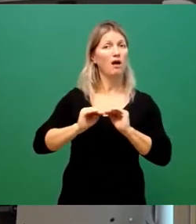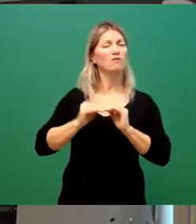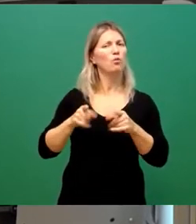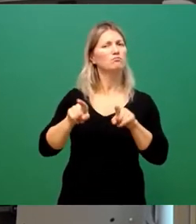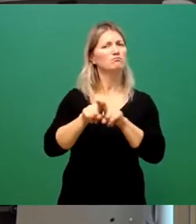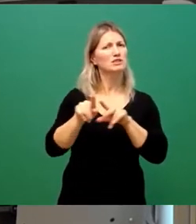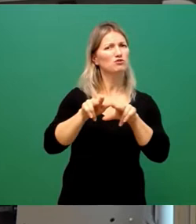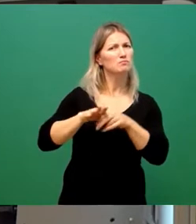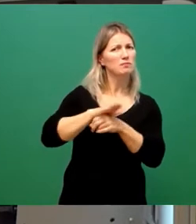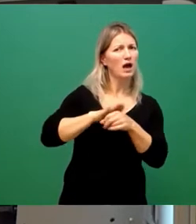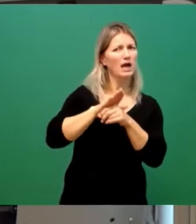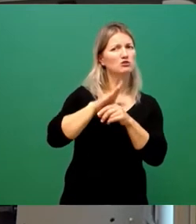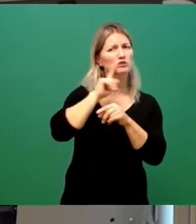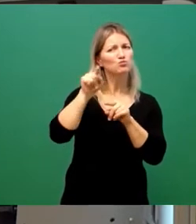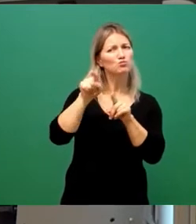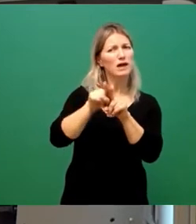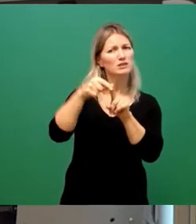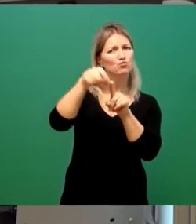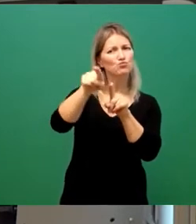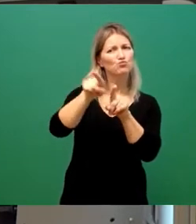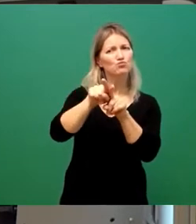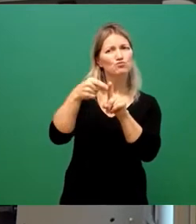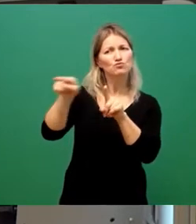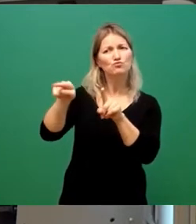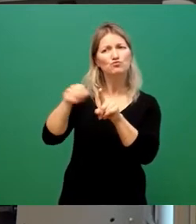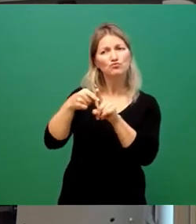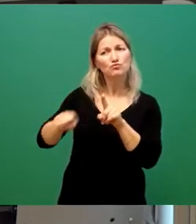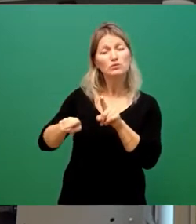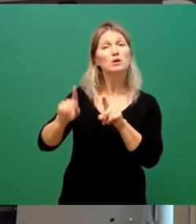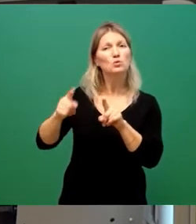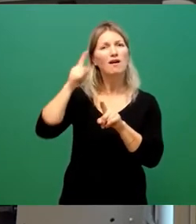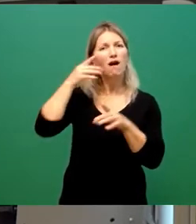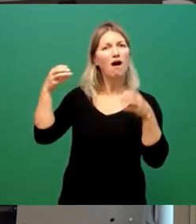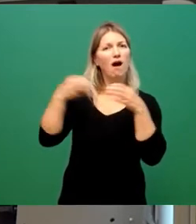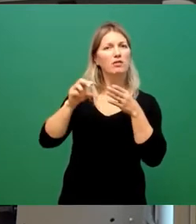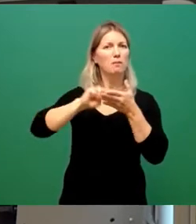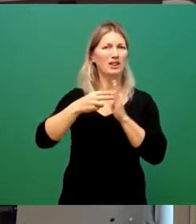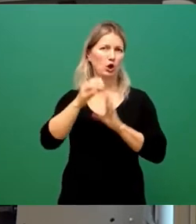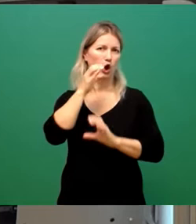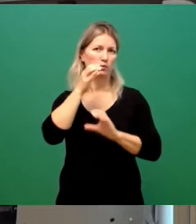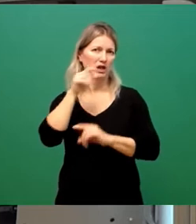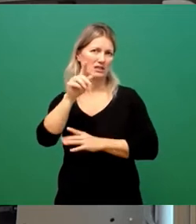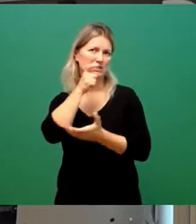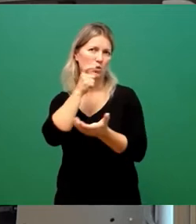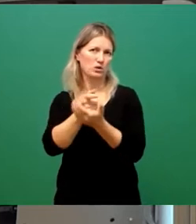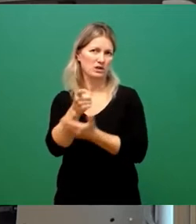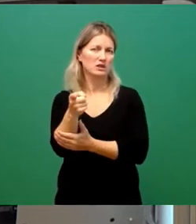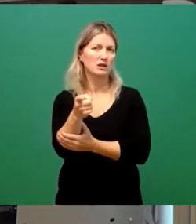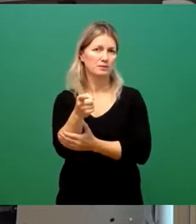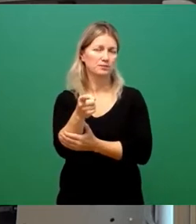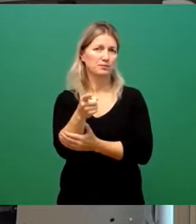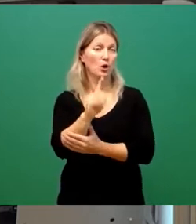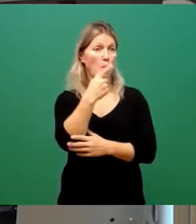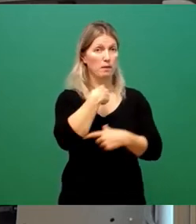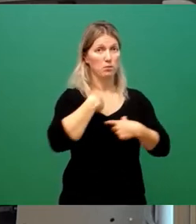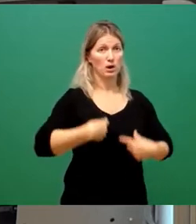legen und die politische Kommunikation mit dem Rat abzusichern. Die Rolle des Oberbürgermeisters ist dabei, oder